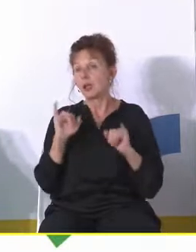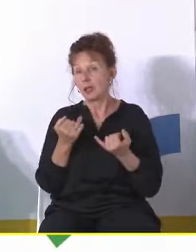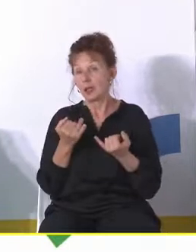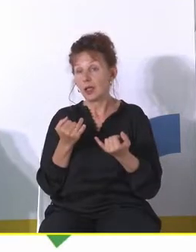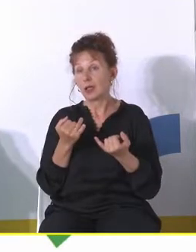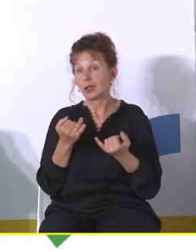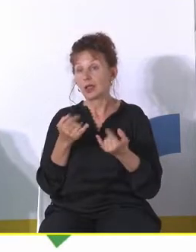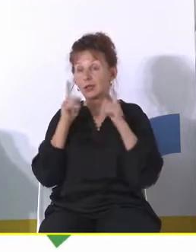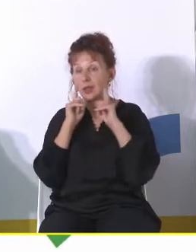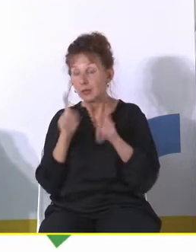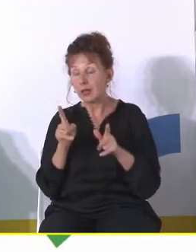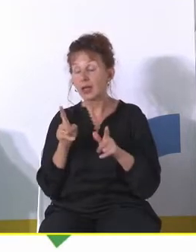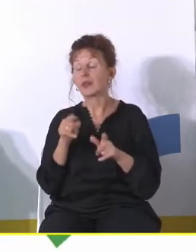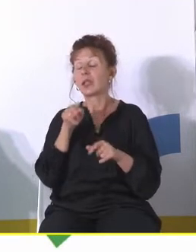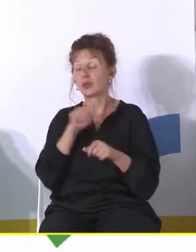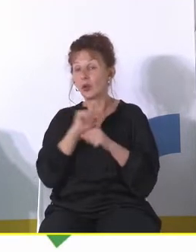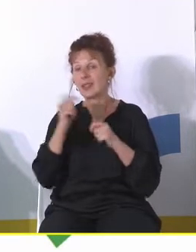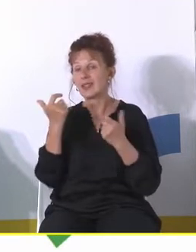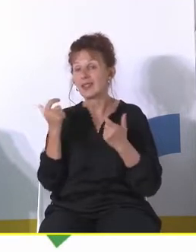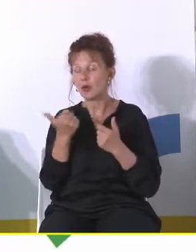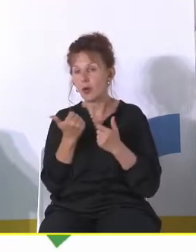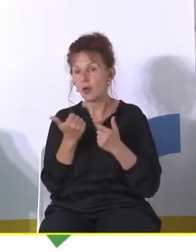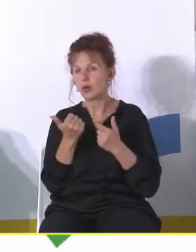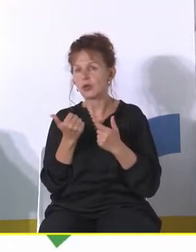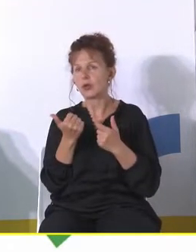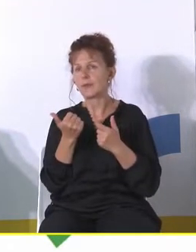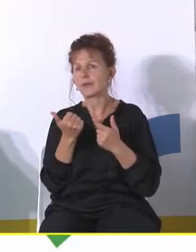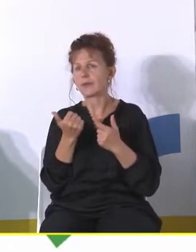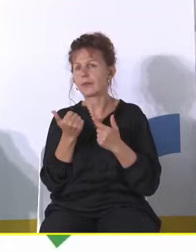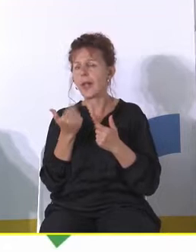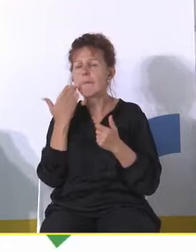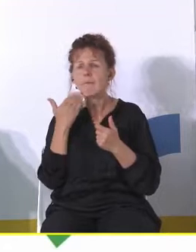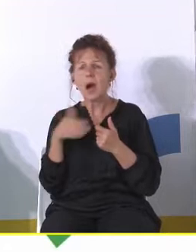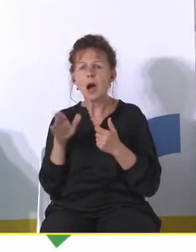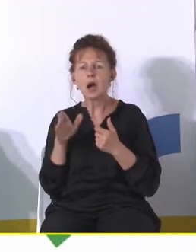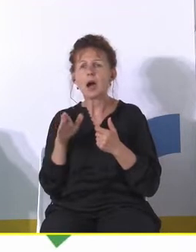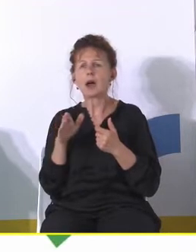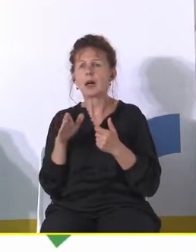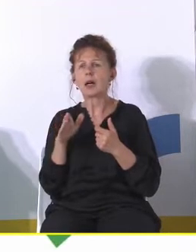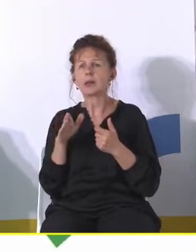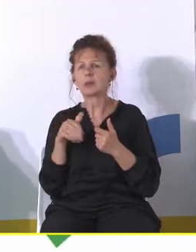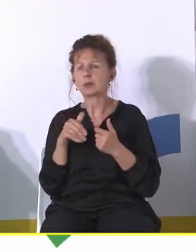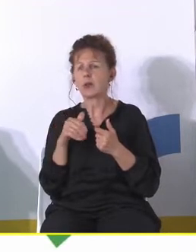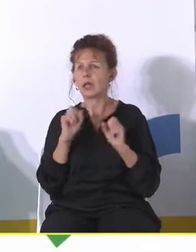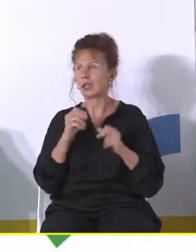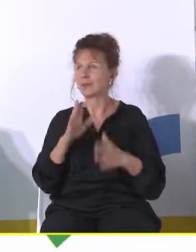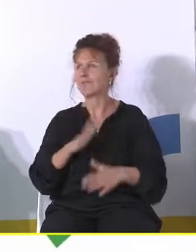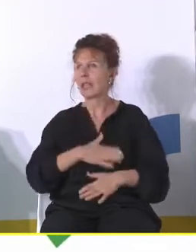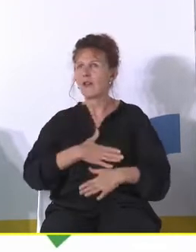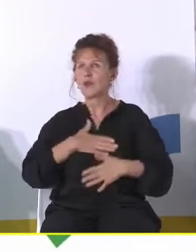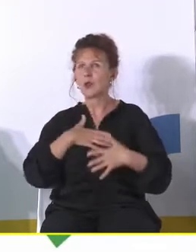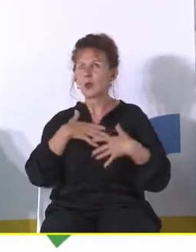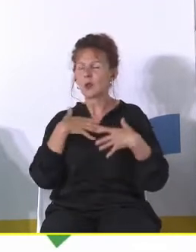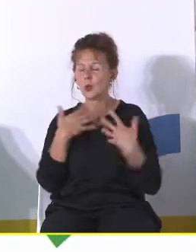No naprawdę jest czymś w sumie bardzo takim wzruszającym